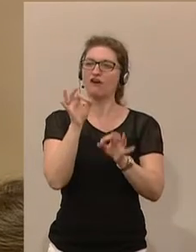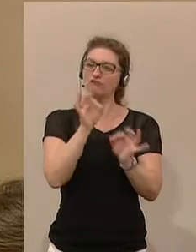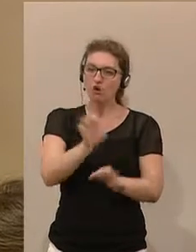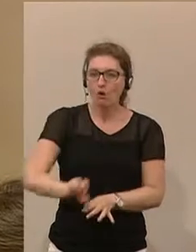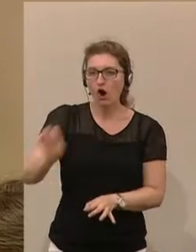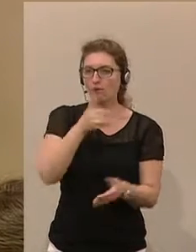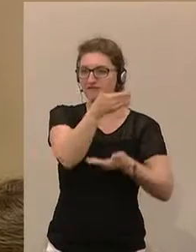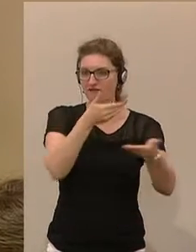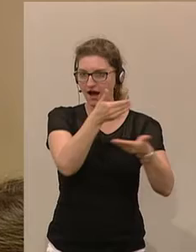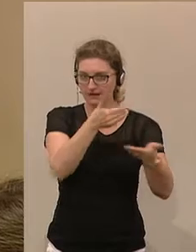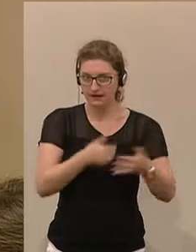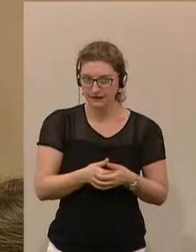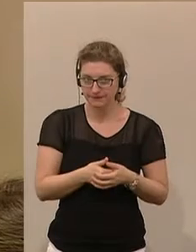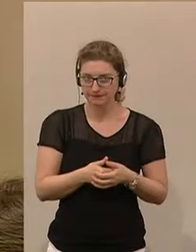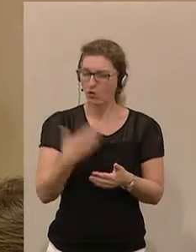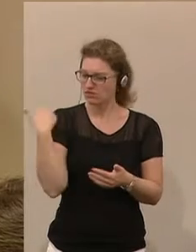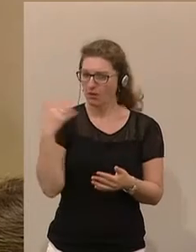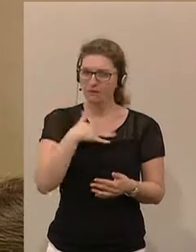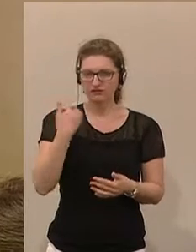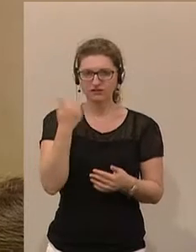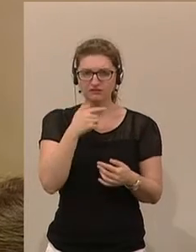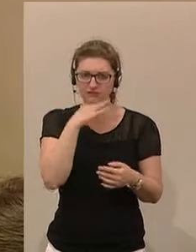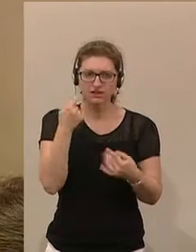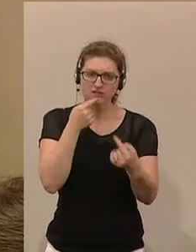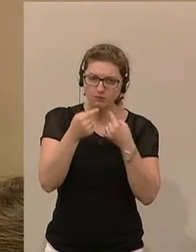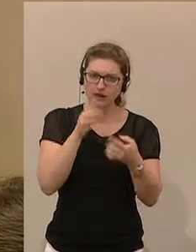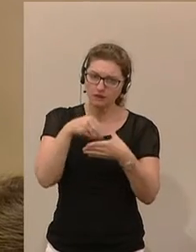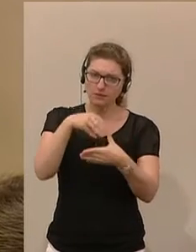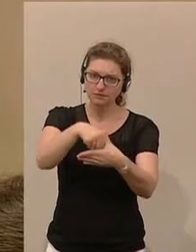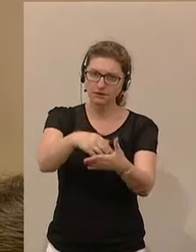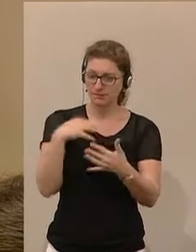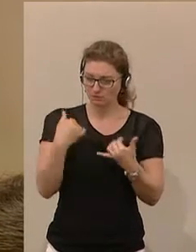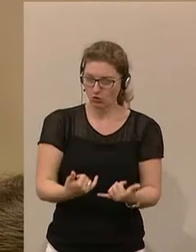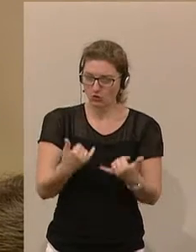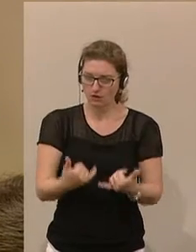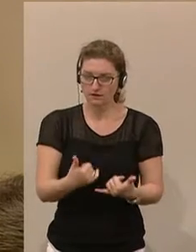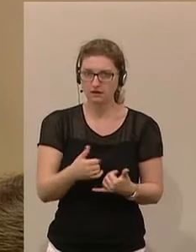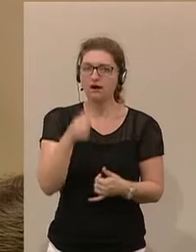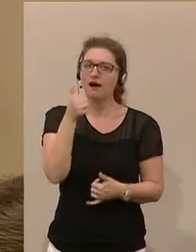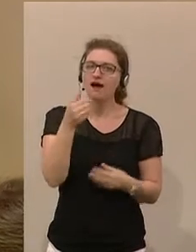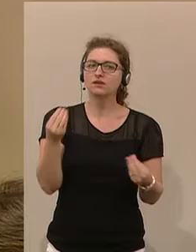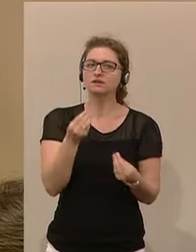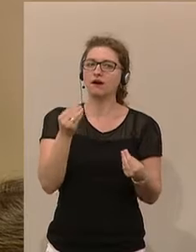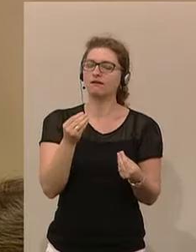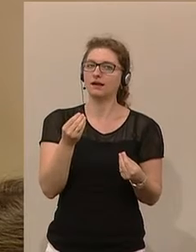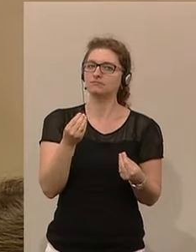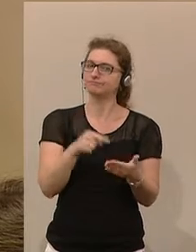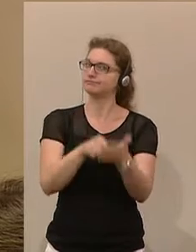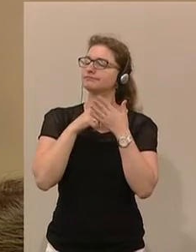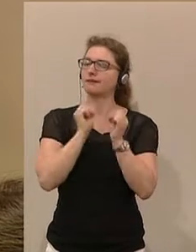Und in allen Gesprächen, die ich damals geführt habe und die ich bis heute geführt habe, ist eines wieder zutage gekommen,